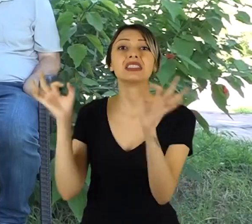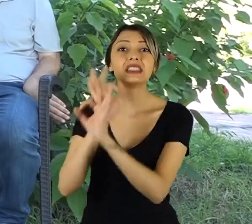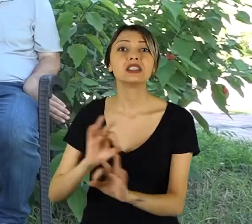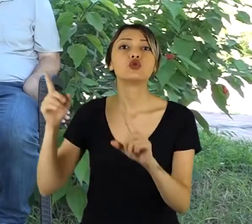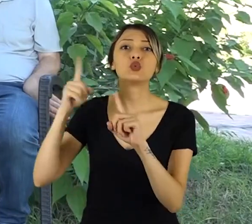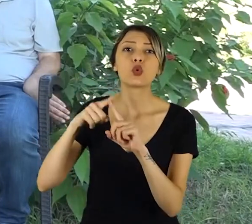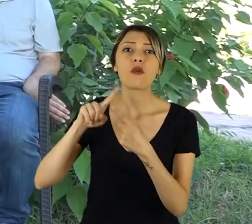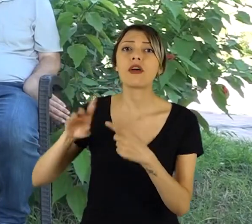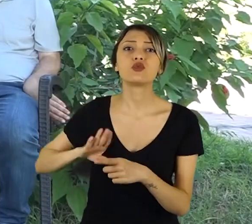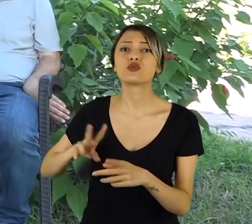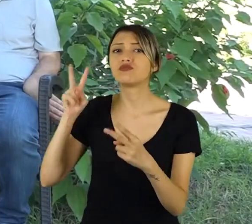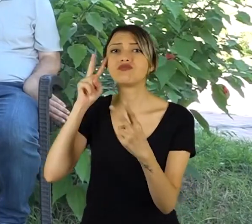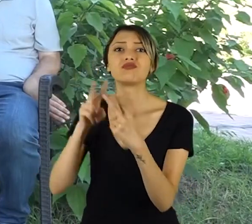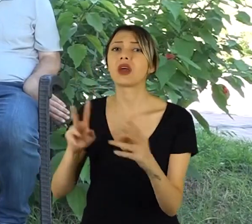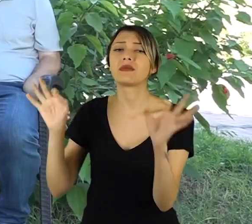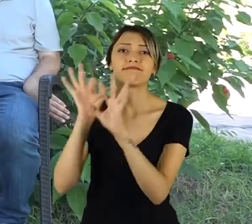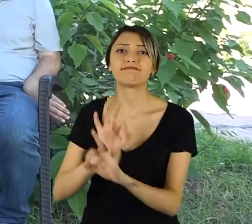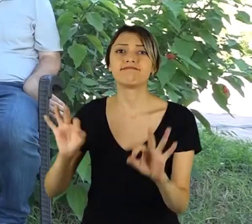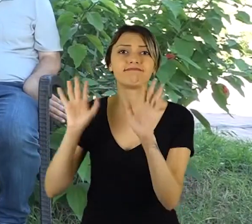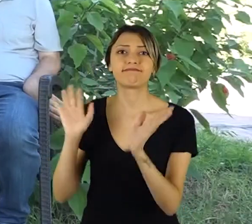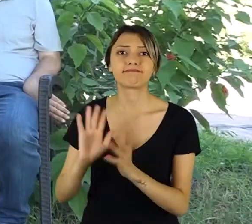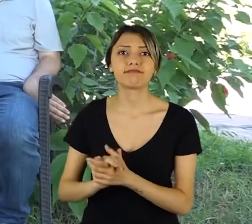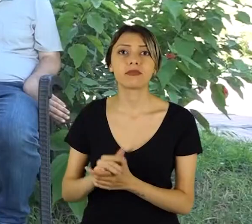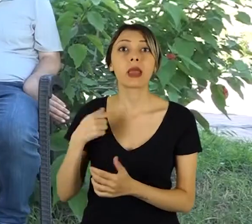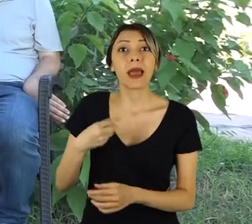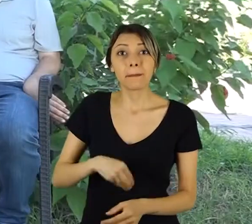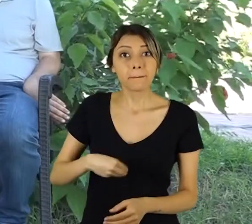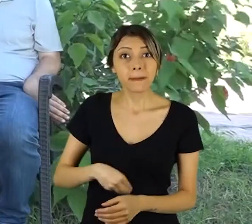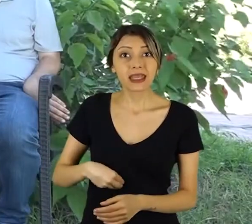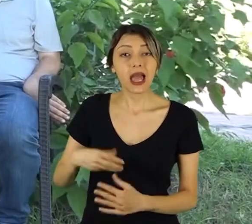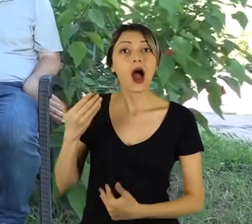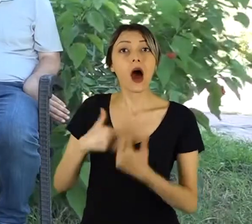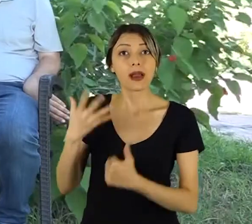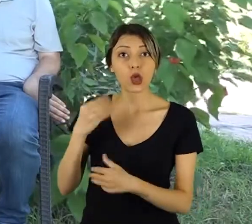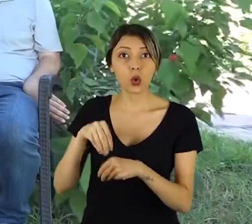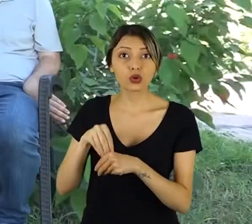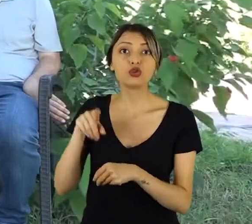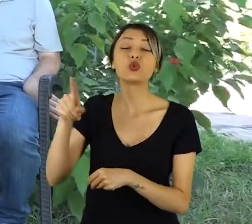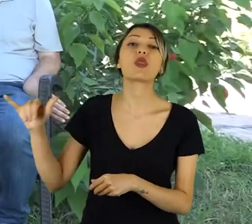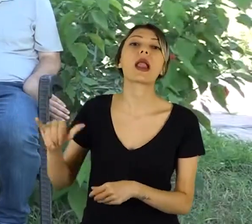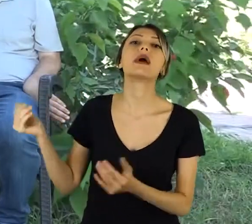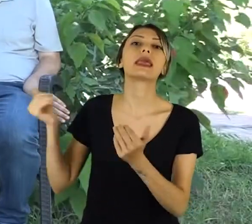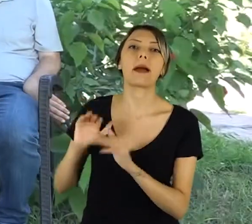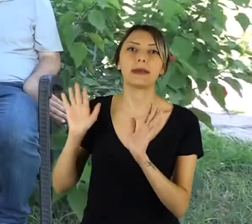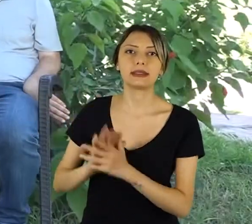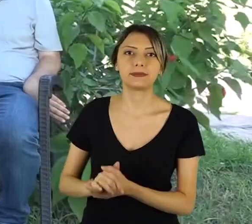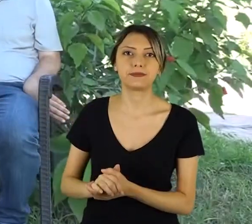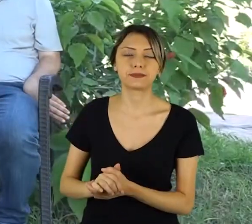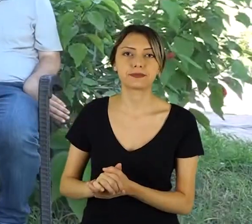torunlarımı görmedim. Bu süre zarfında... Bir daha maliyatlı olduğum için zaten benim yanıma gelmediler. Anladım.